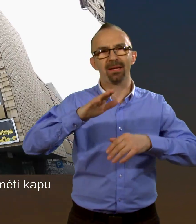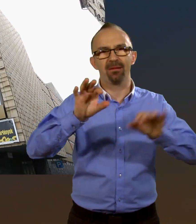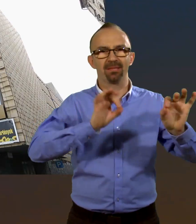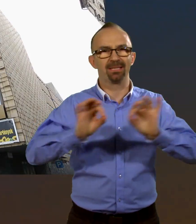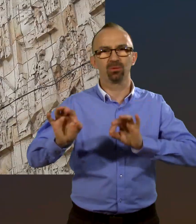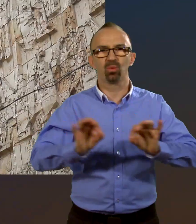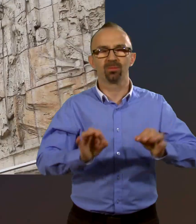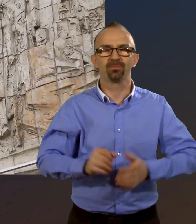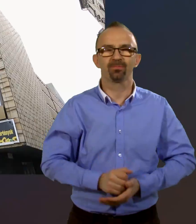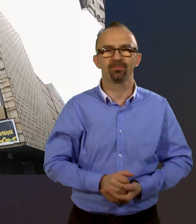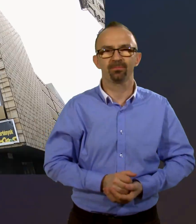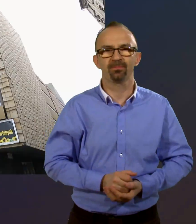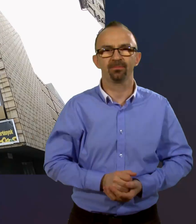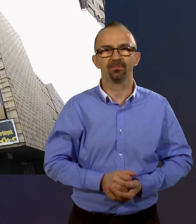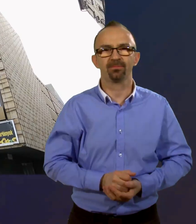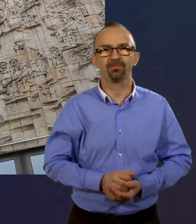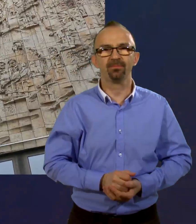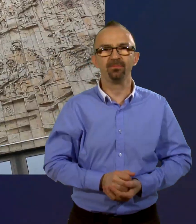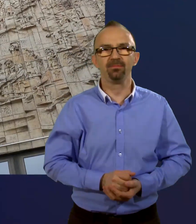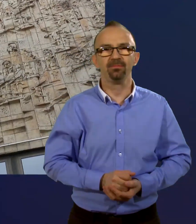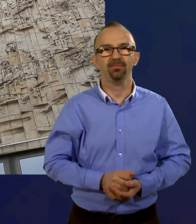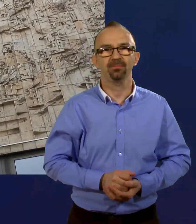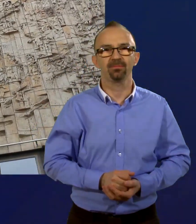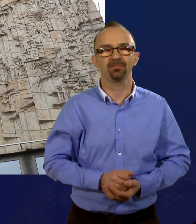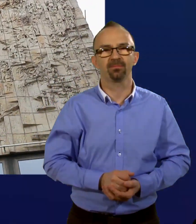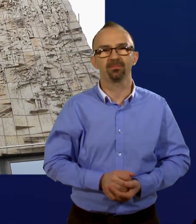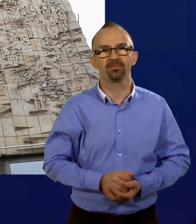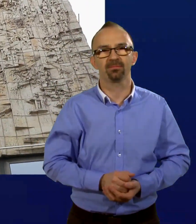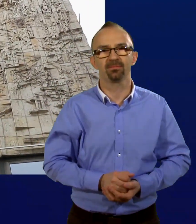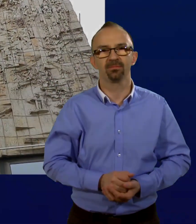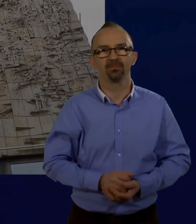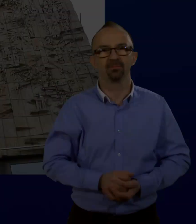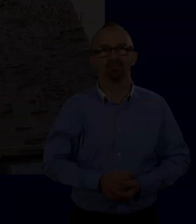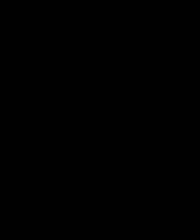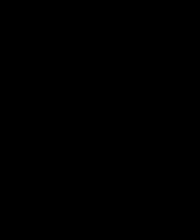A Kávintéri Vörösmárványományományományományományományományományományományományományományományományományományományományományományományományományományományományományományományományományományományományományományományományományományományományományományományományományományományományományományományományományományományományományományományományományományományományom